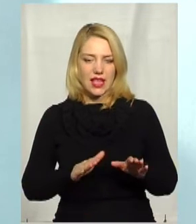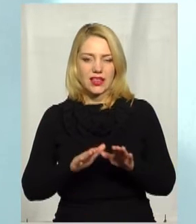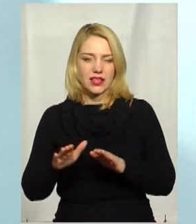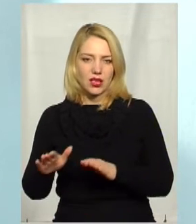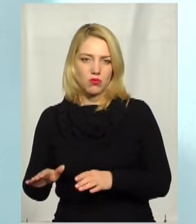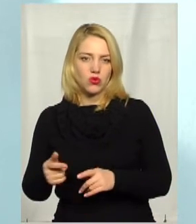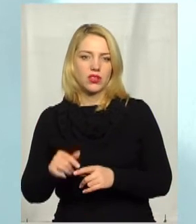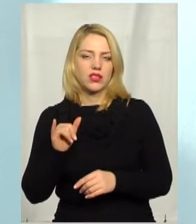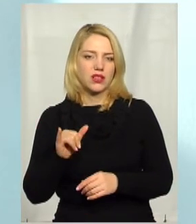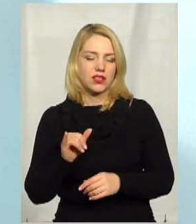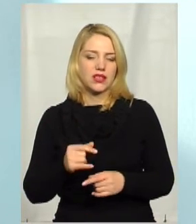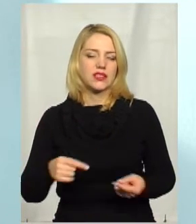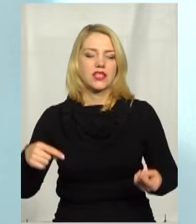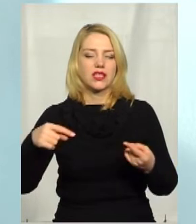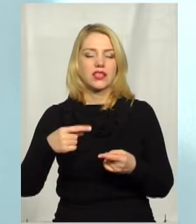вже з цих правил,